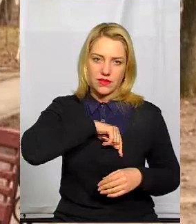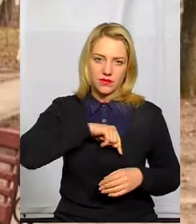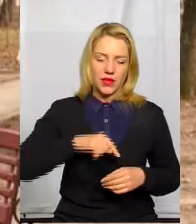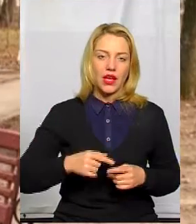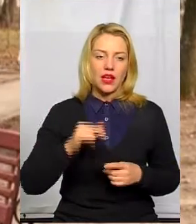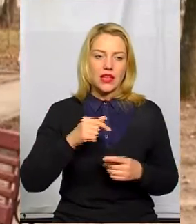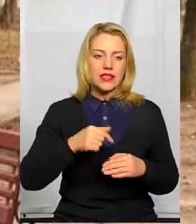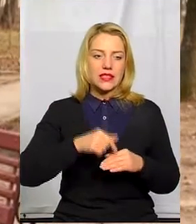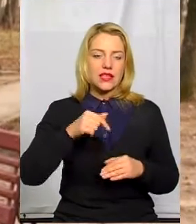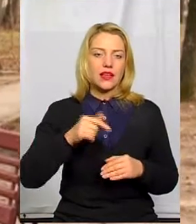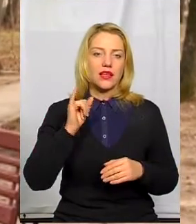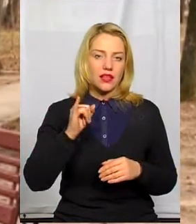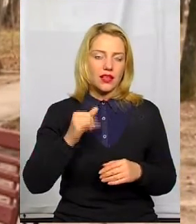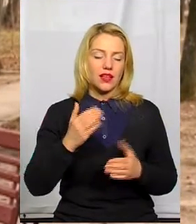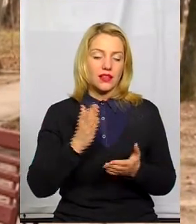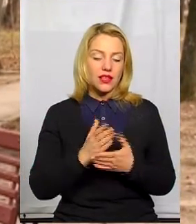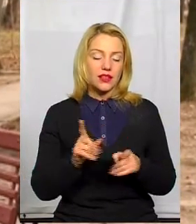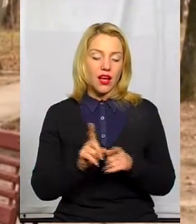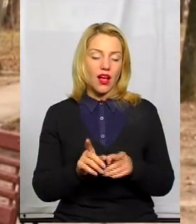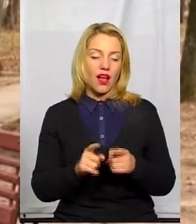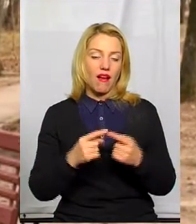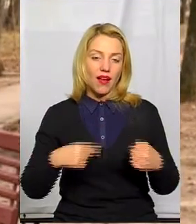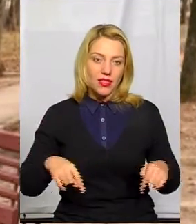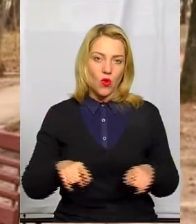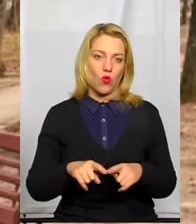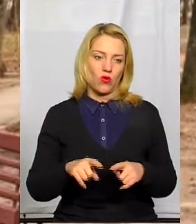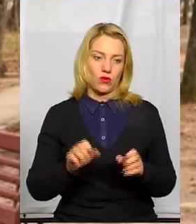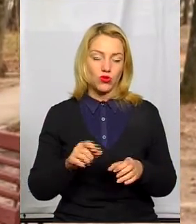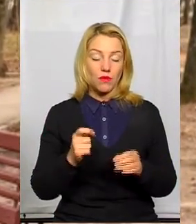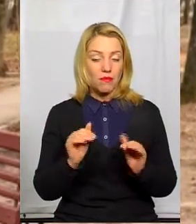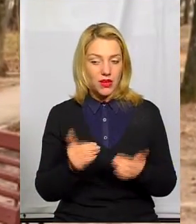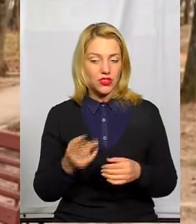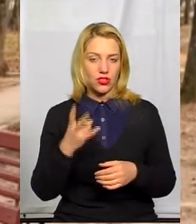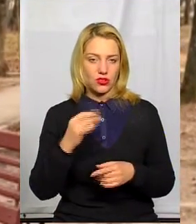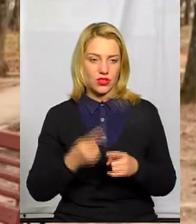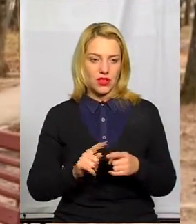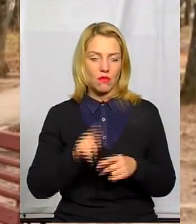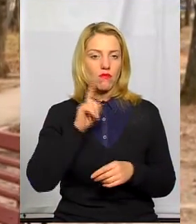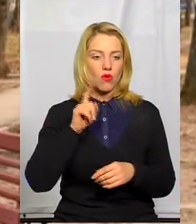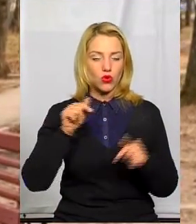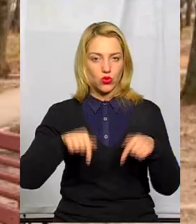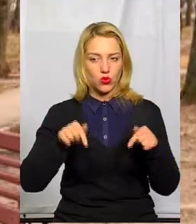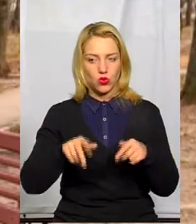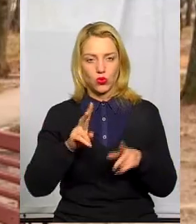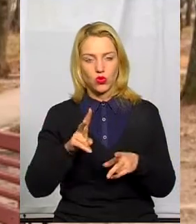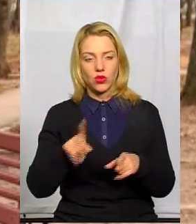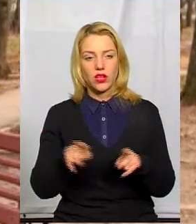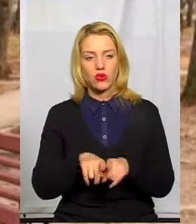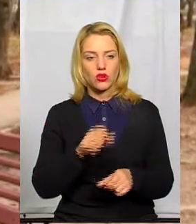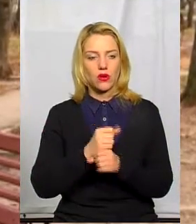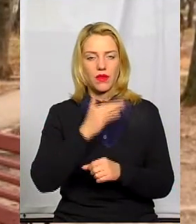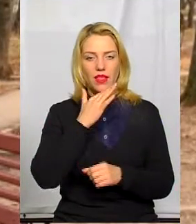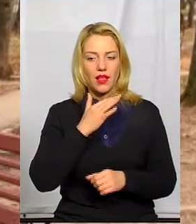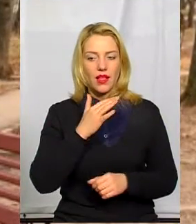Але разом з тим є визначена категорія, напевно, можливо, їх трошки менше, але це молодь тут, яка робить теж немало.